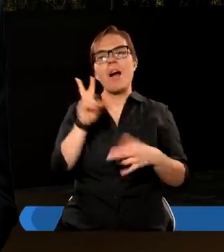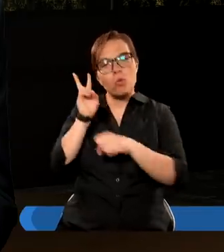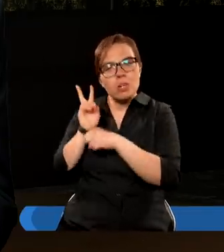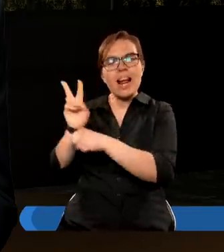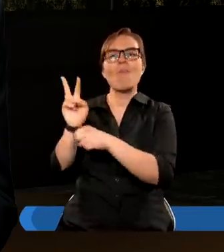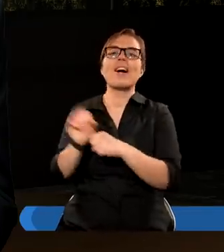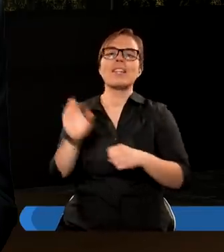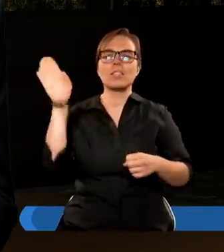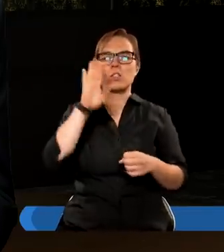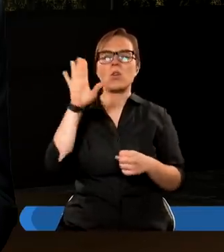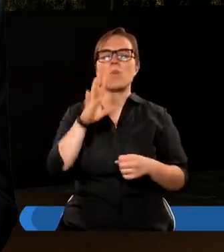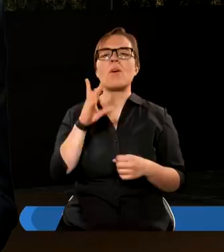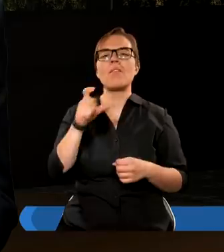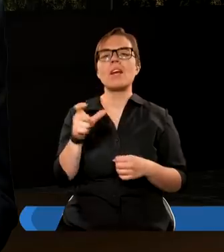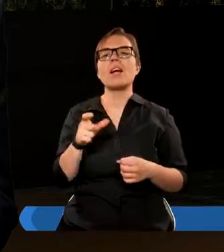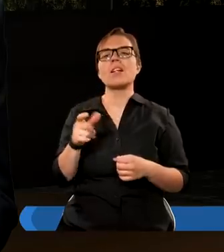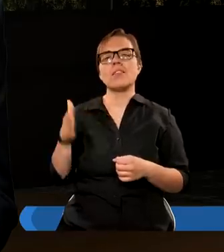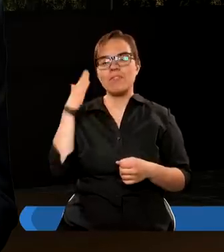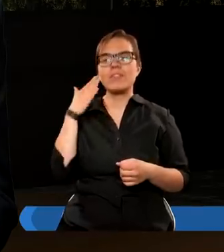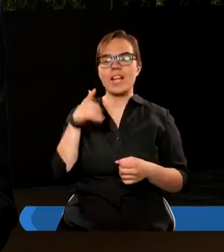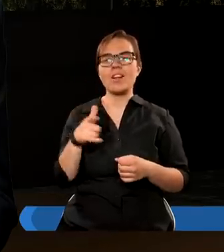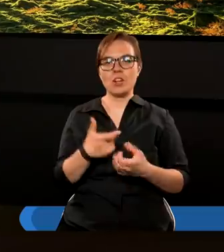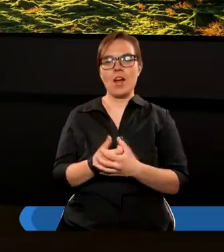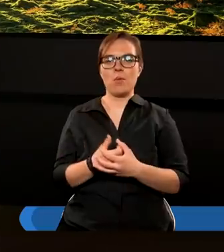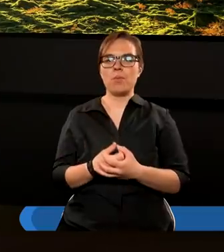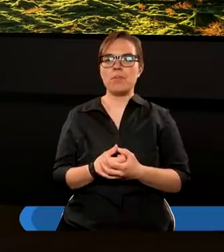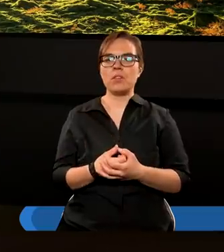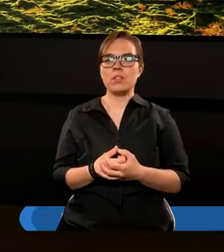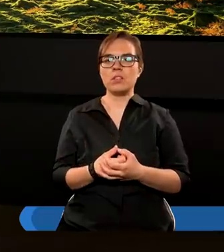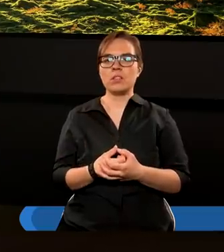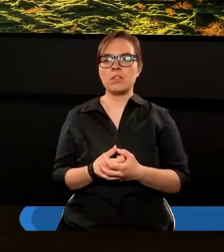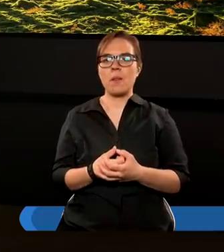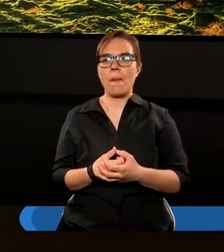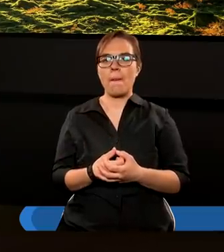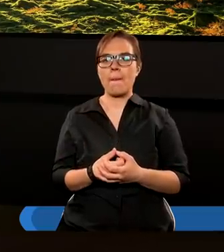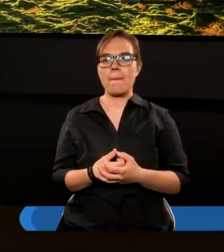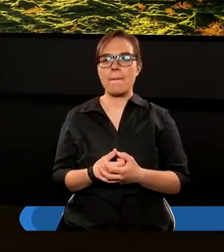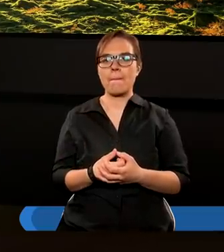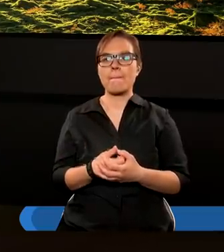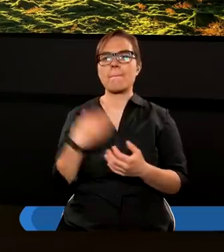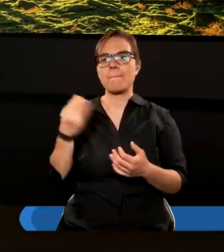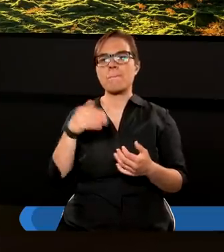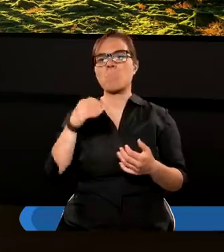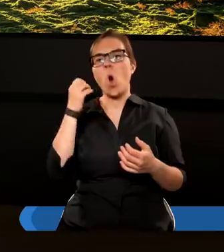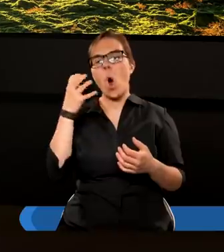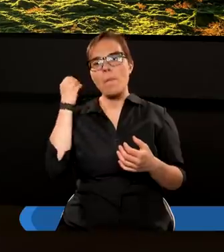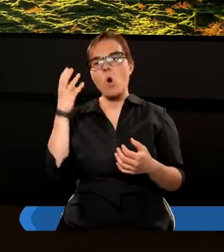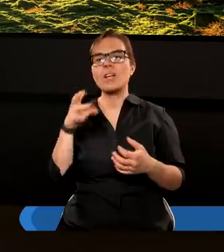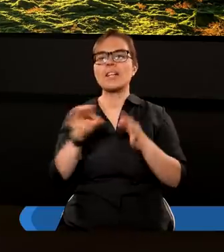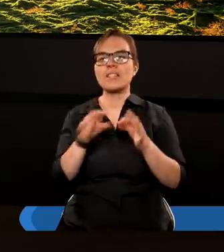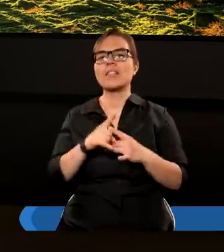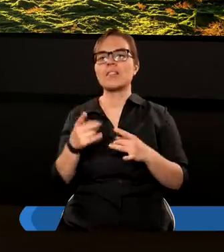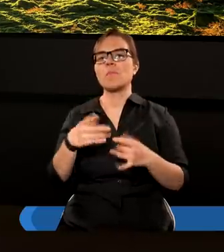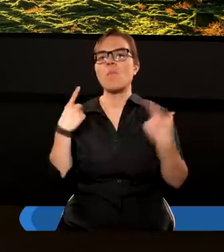zaufanie, a więc posłuszeństwo i zaufanie. Dziękuję. To jeszcze jeden werset może o Mojżeszu, bo to też taka